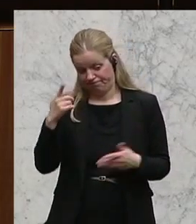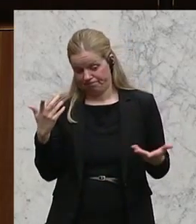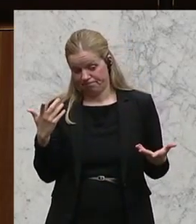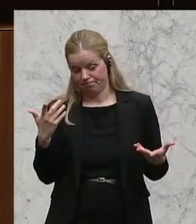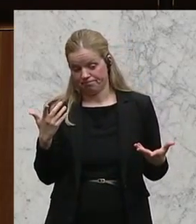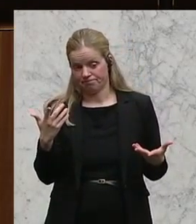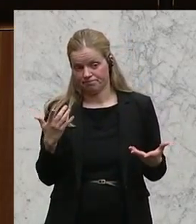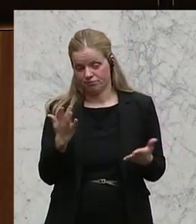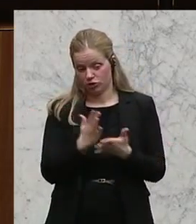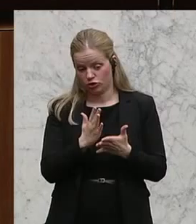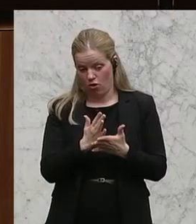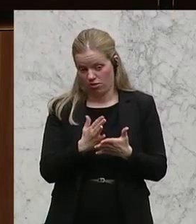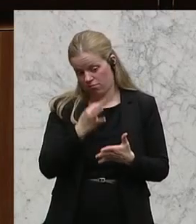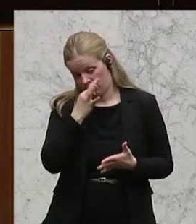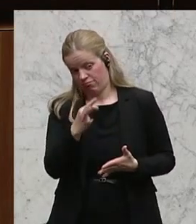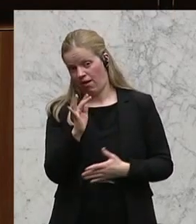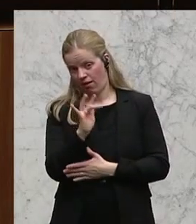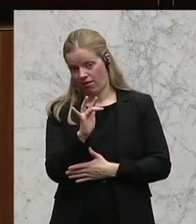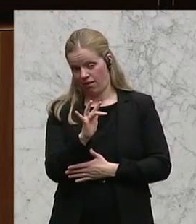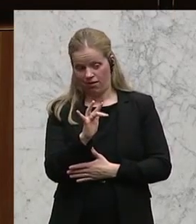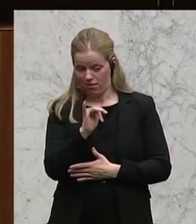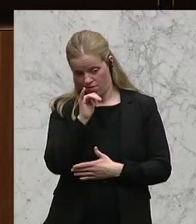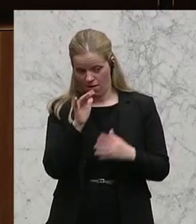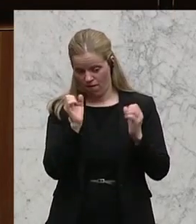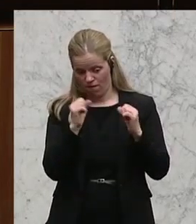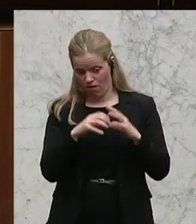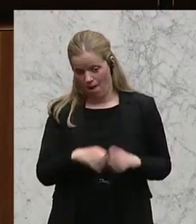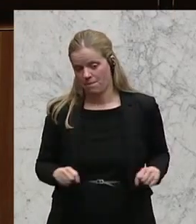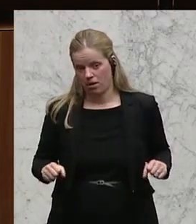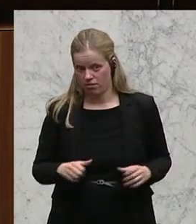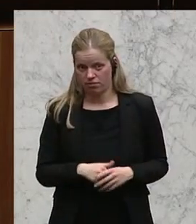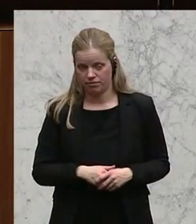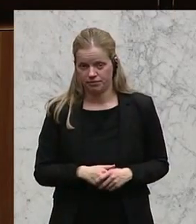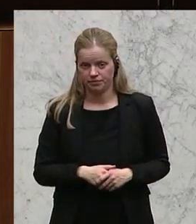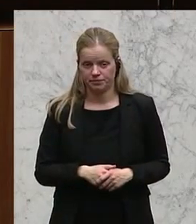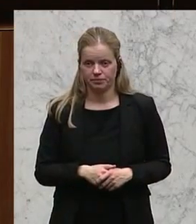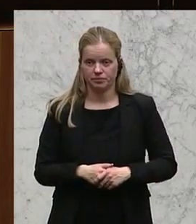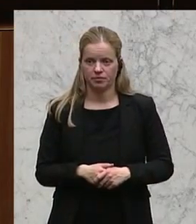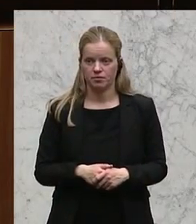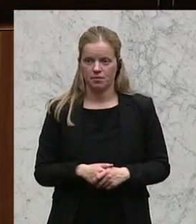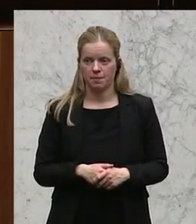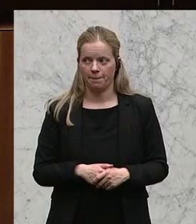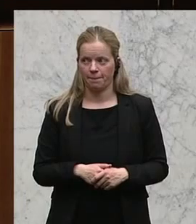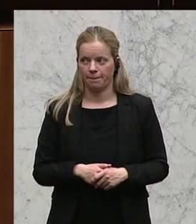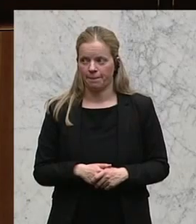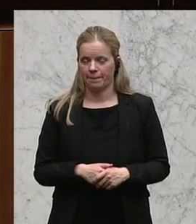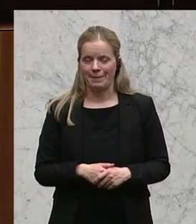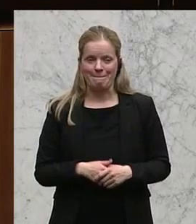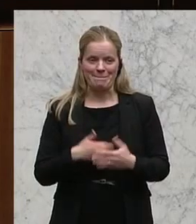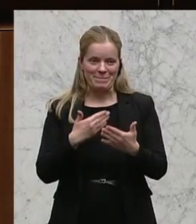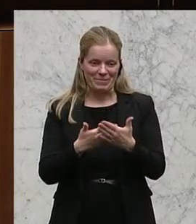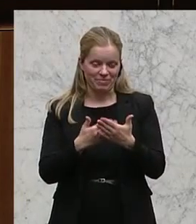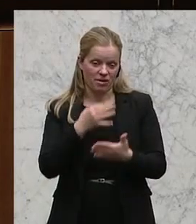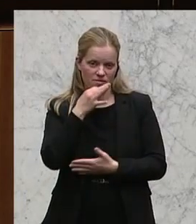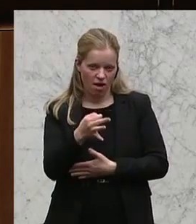Frage der Unvereinbarkeit aufwirft. Es drängt sich also die Frage auf, handelt es sich hier um eine unzulässige,